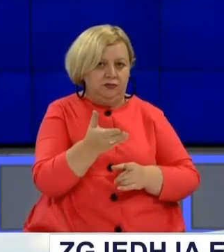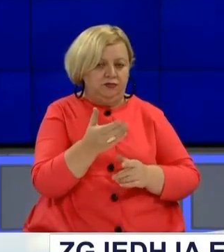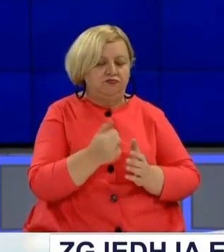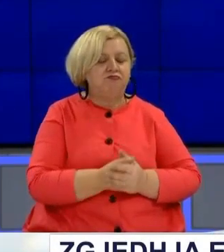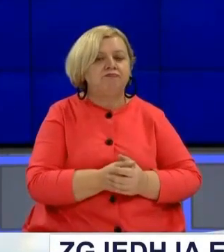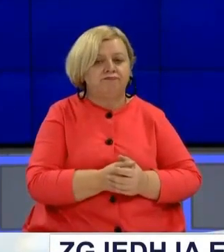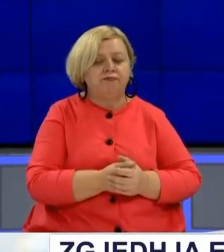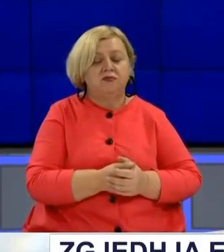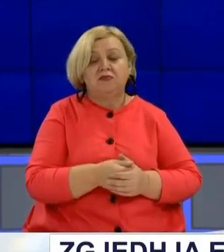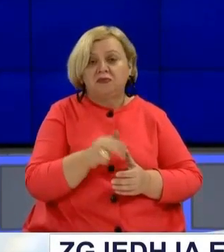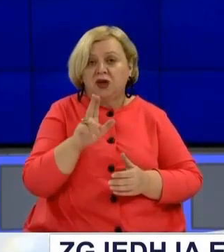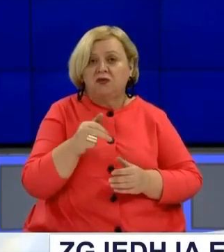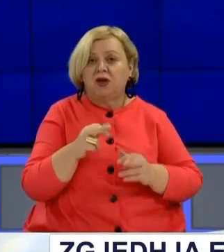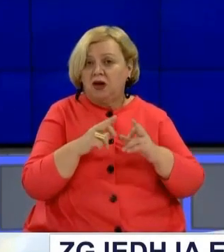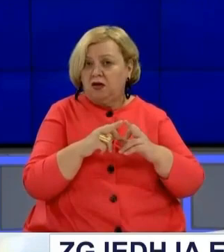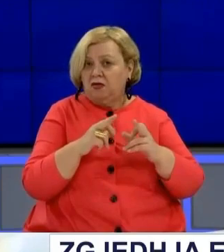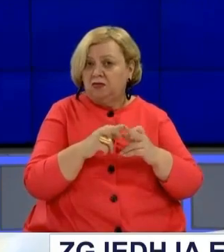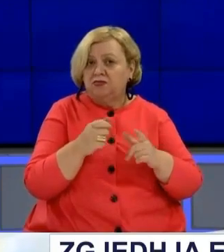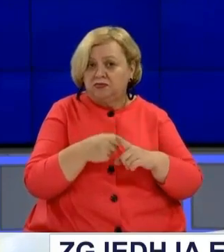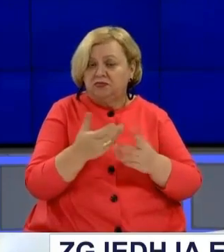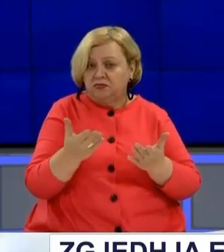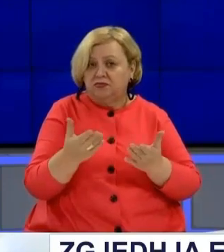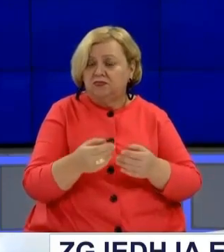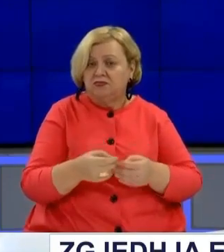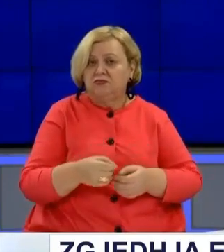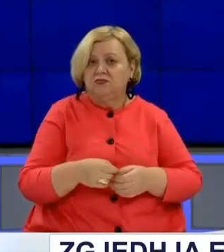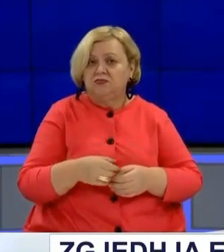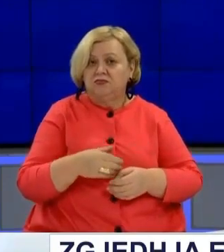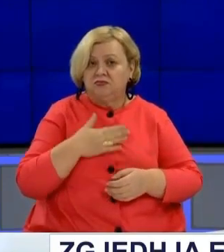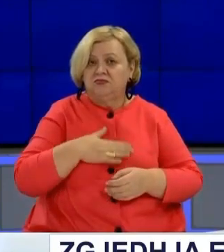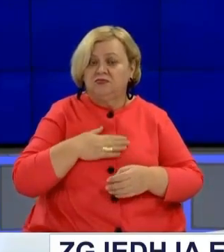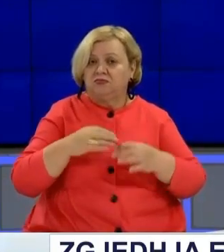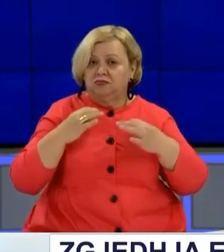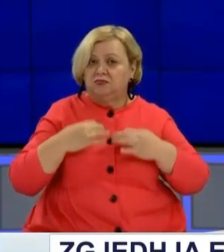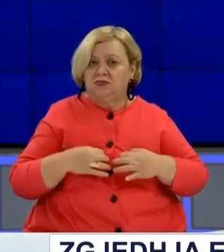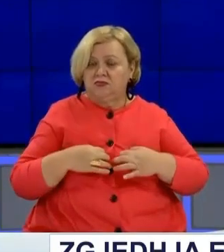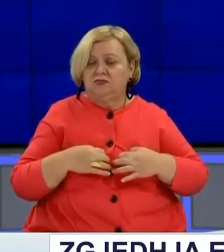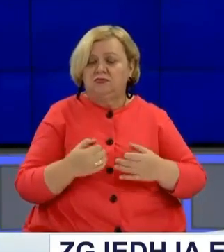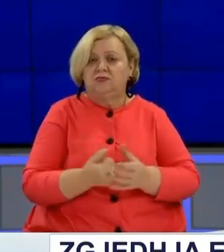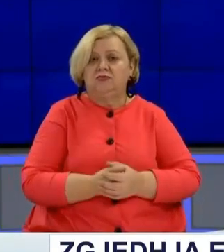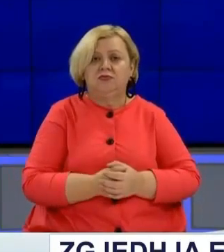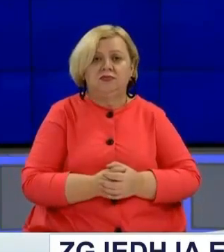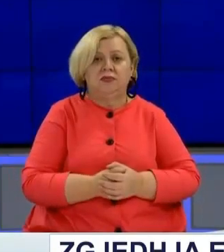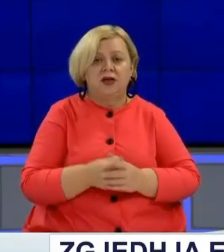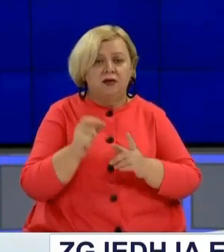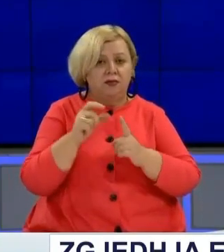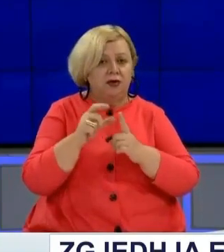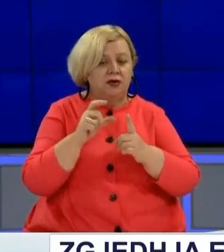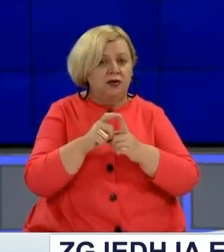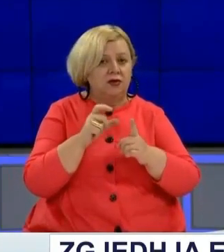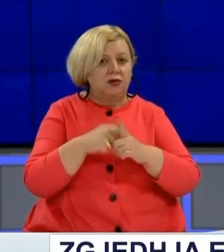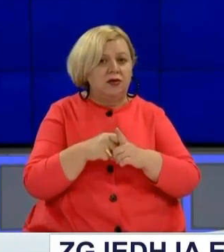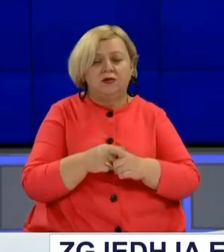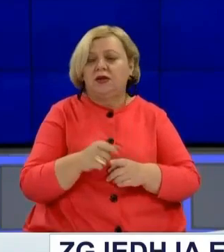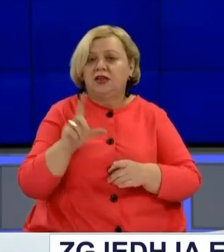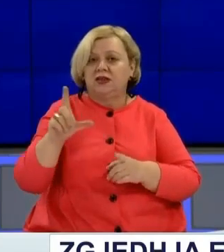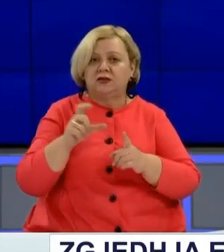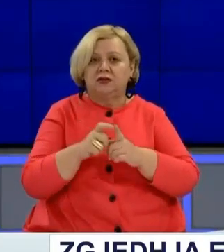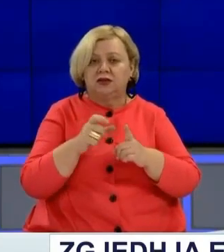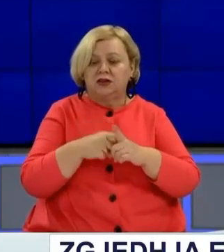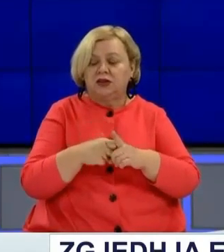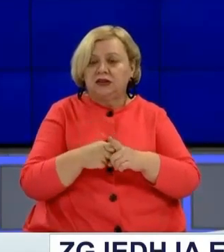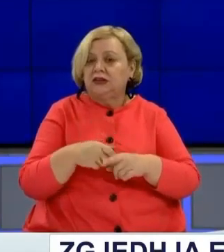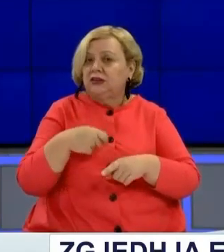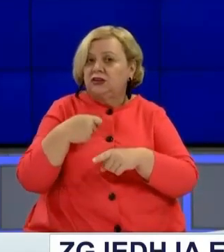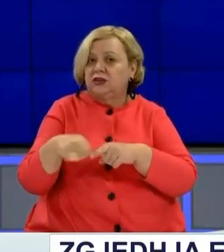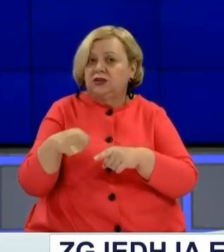mundot që akëja në mos të shajpe të këpozita presidentit dhe që pastaj do t'jinde nevoja që partija demokratike me lëdëkën të gjenë një